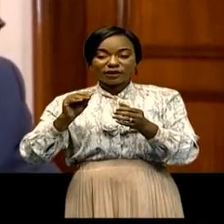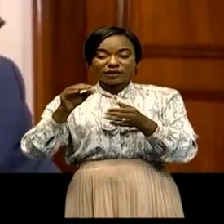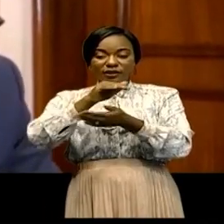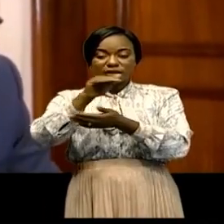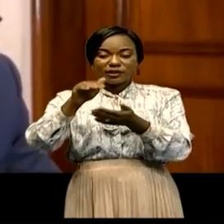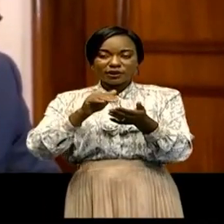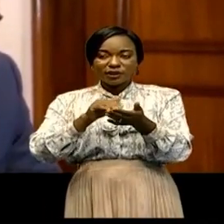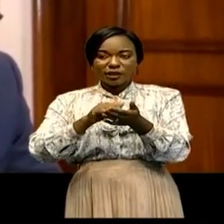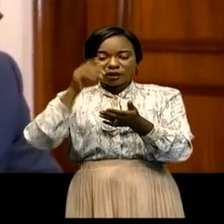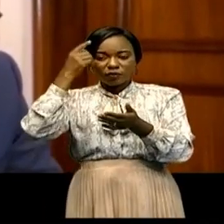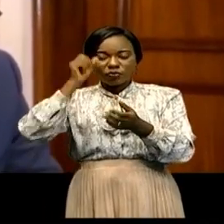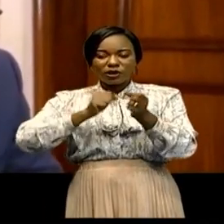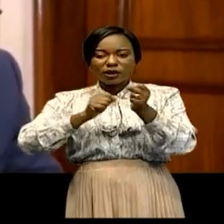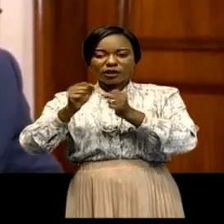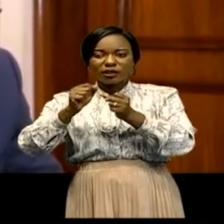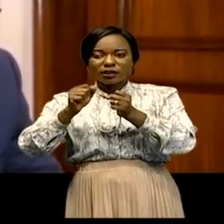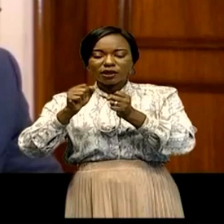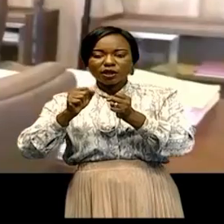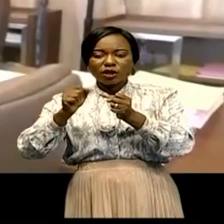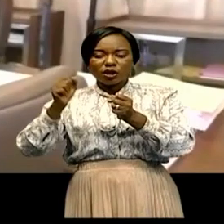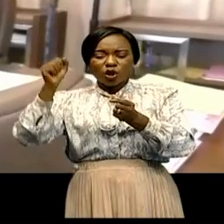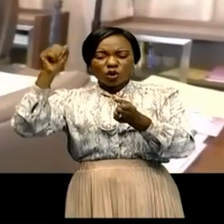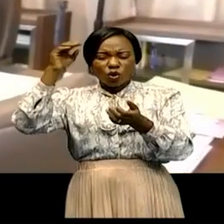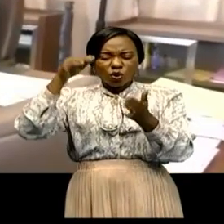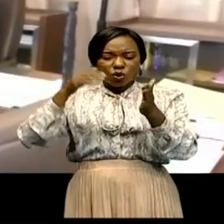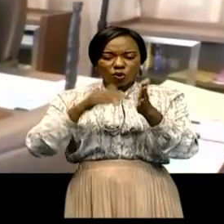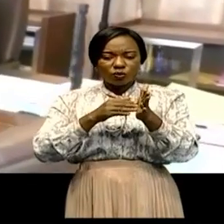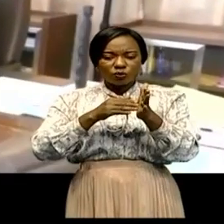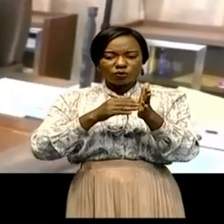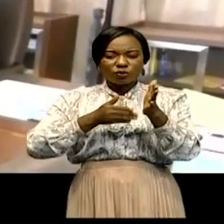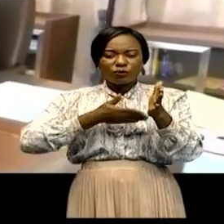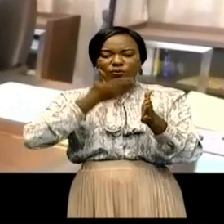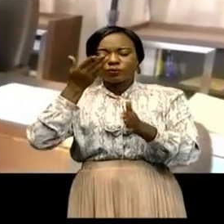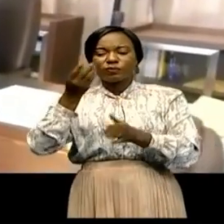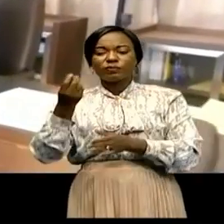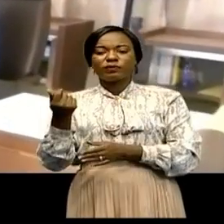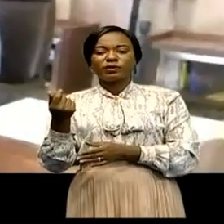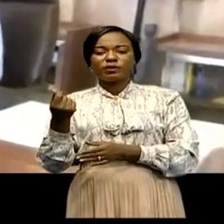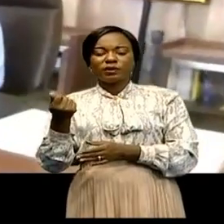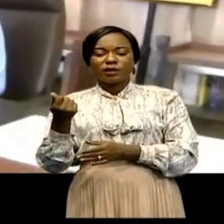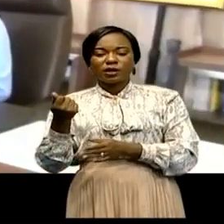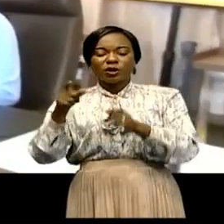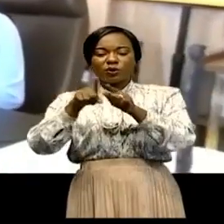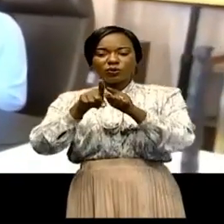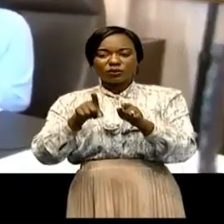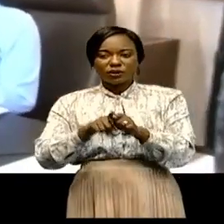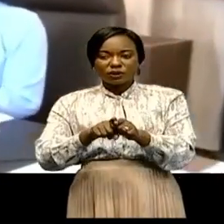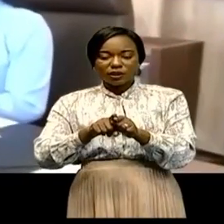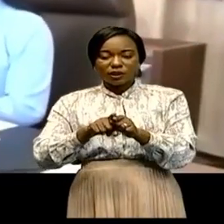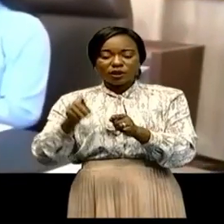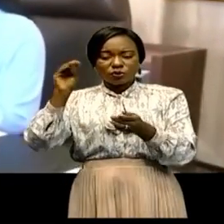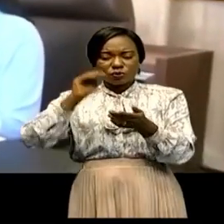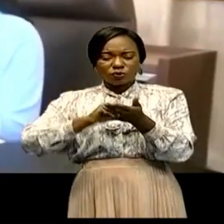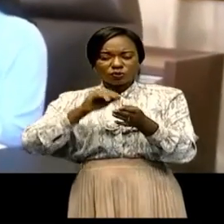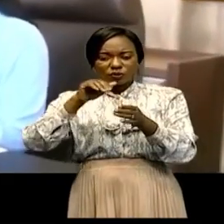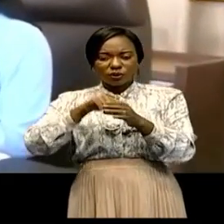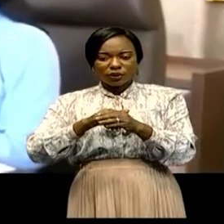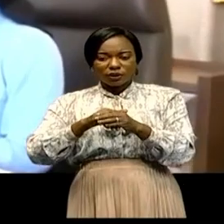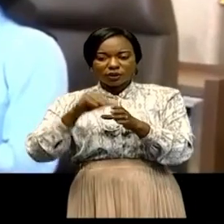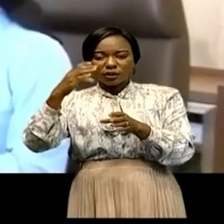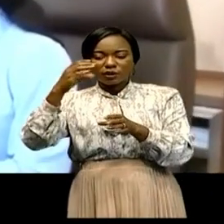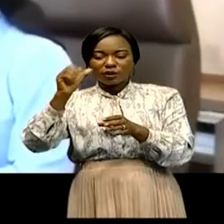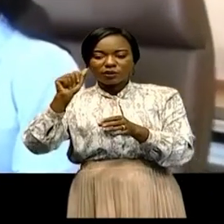anti-blanchiment contre les financements du terrorisme conduit par les groupes d'action contre les blanchiments en Afrique, GABAC.